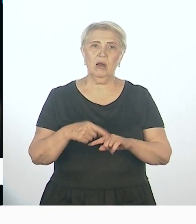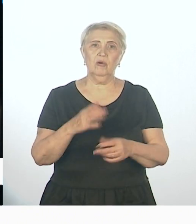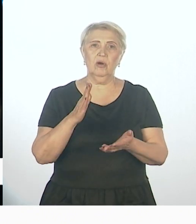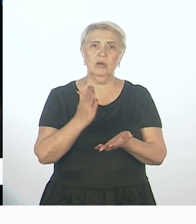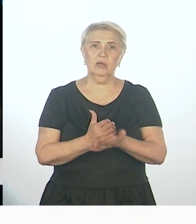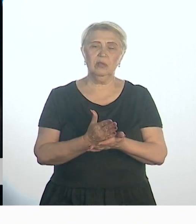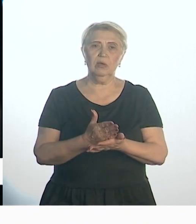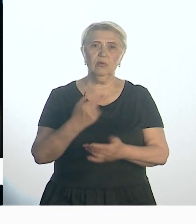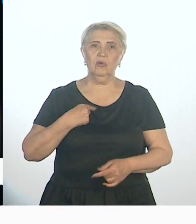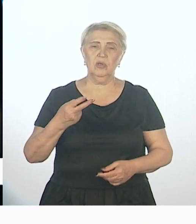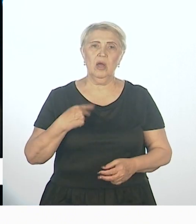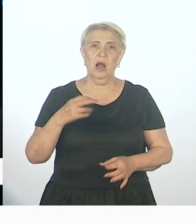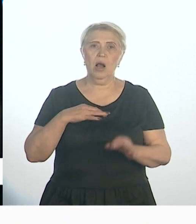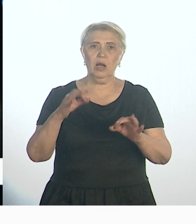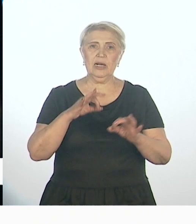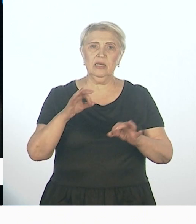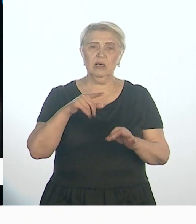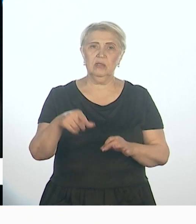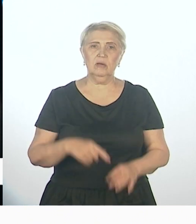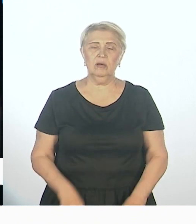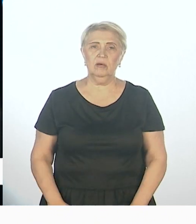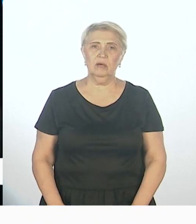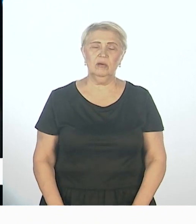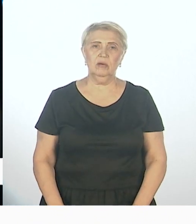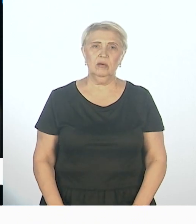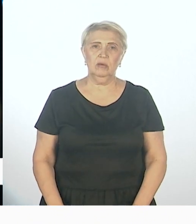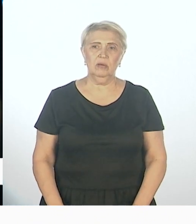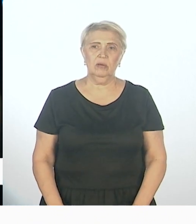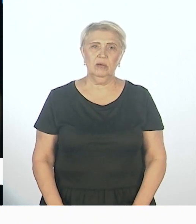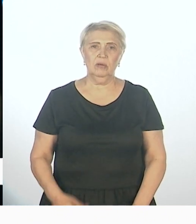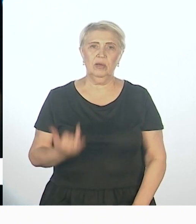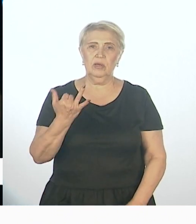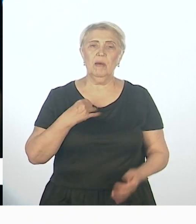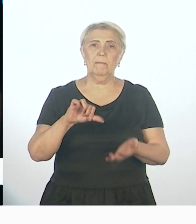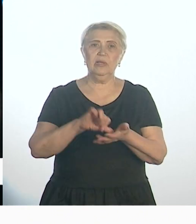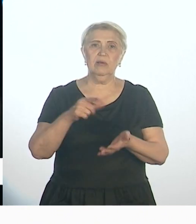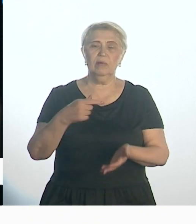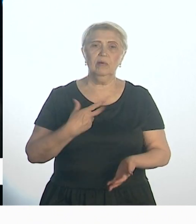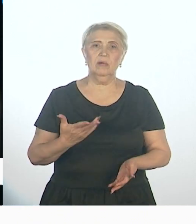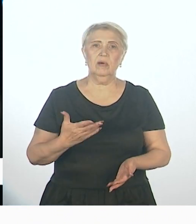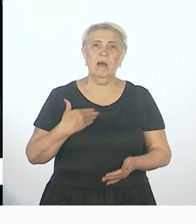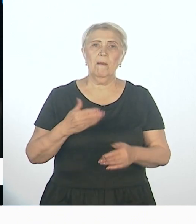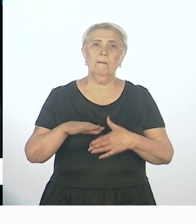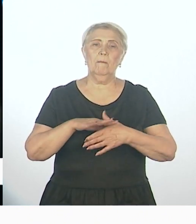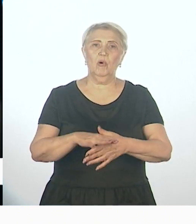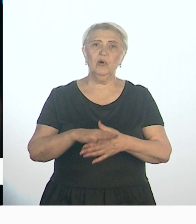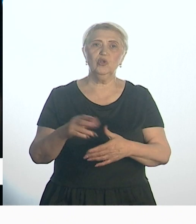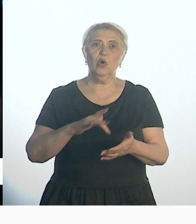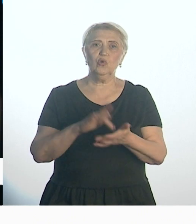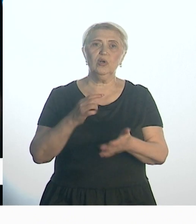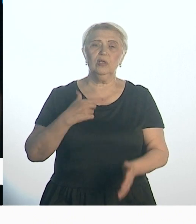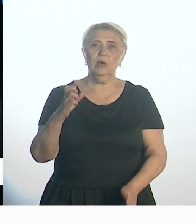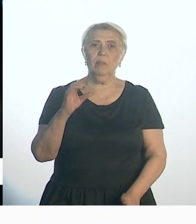координатором ранней помощи в Российской Федерации, в системе Министерства труда Российской Федерации, представители палитивной помощи с Белгорода,